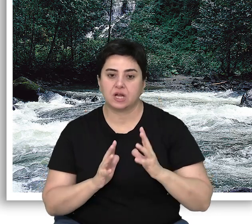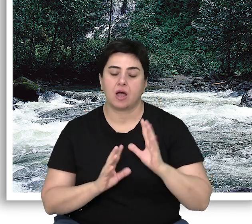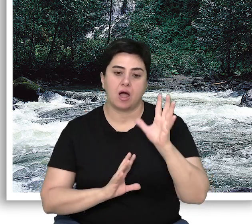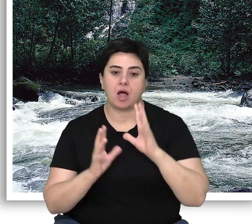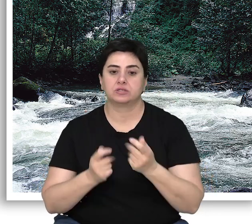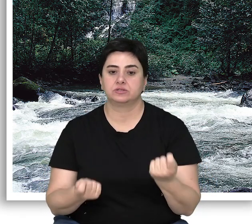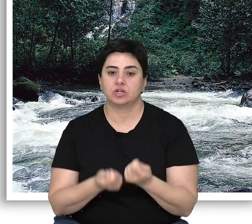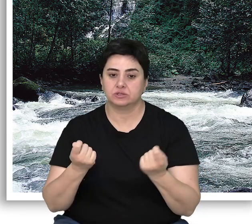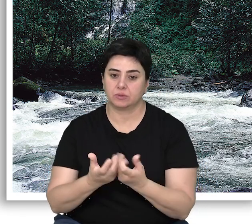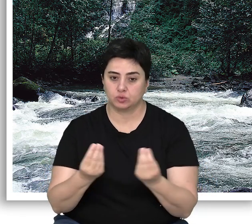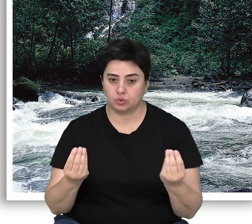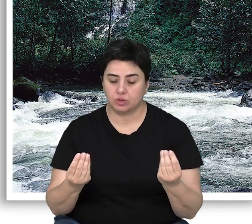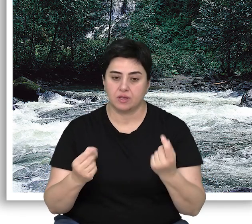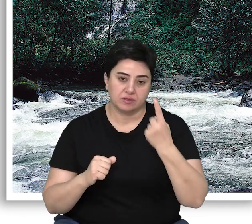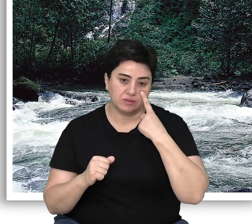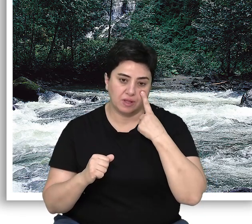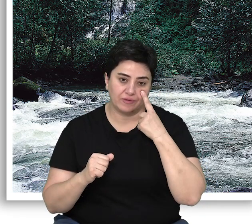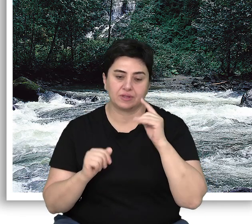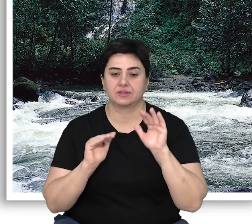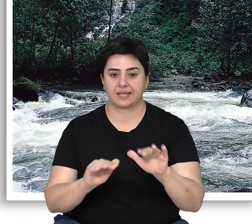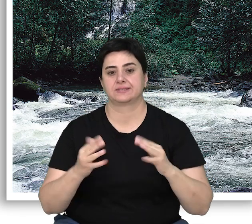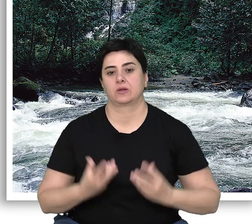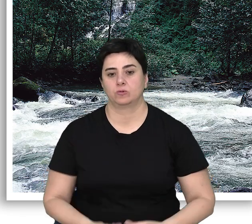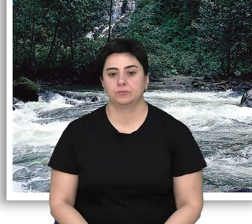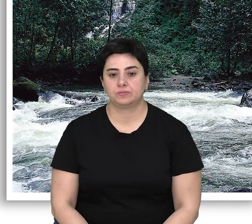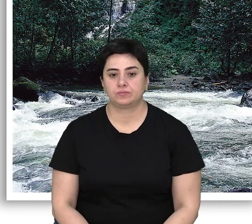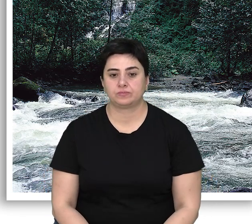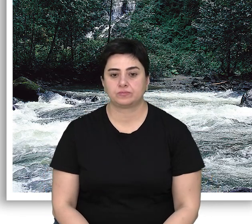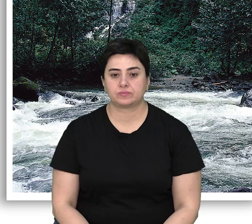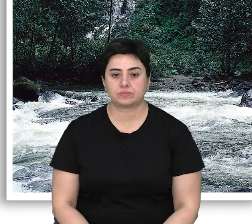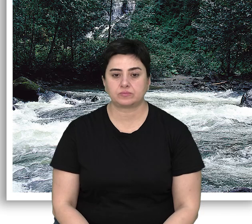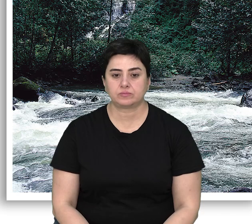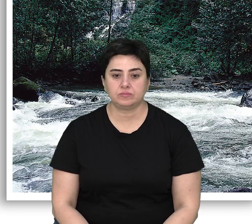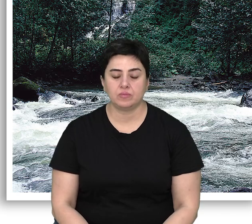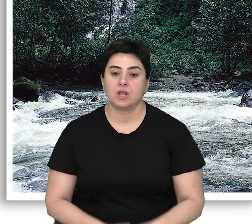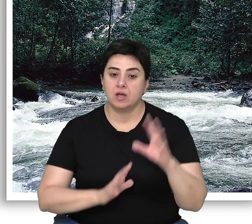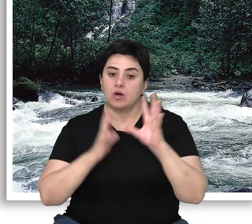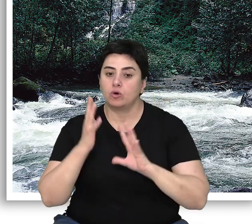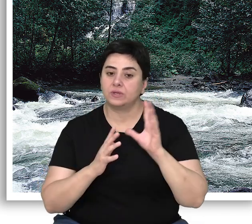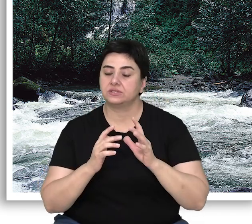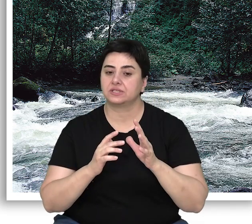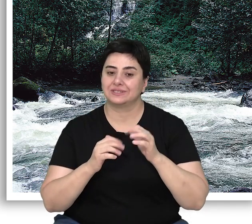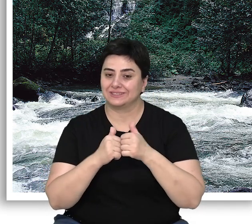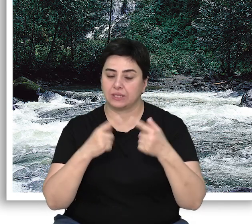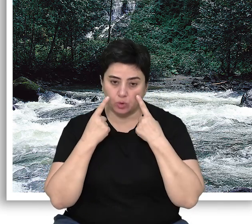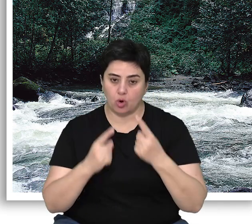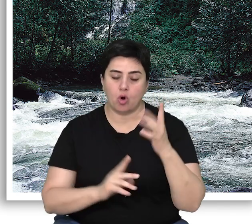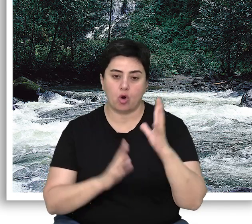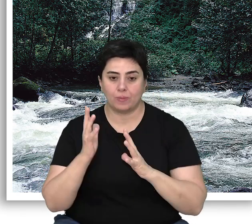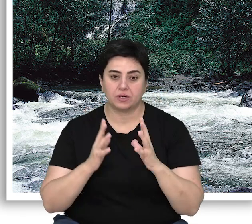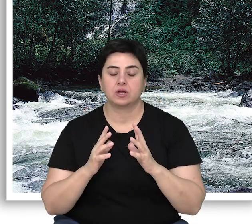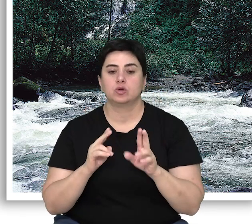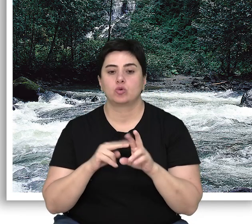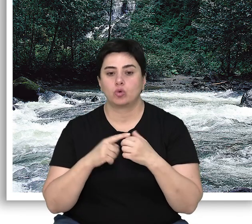ağaçlandırma çalışmaları devlet tarafından teşvik edilmektedir. Ormancılık sistematiğine göre ormanlar,